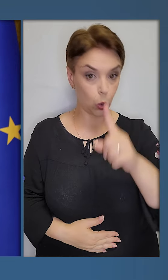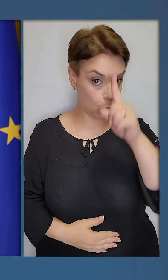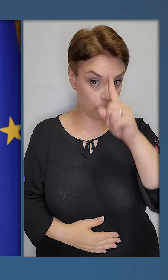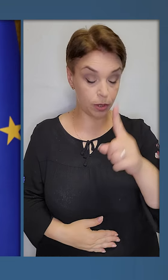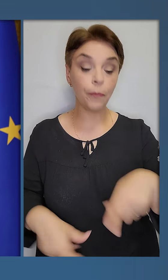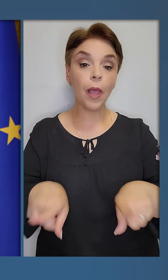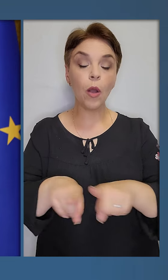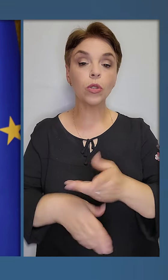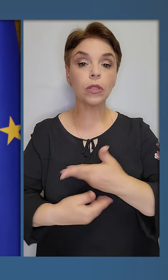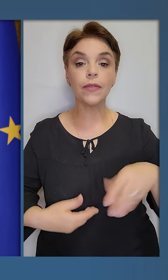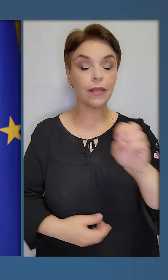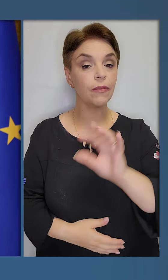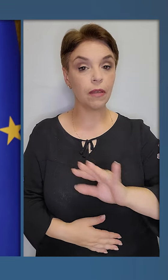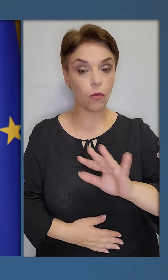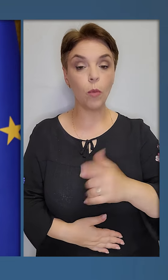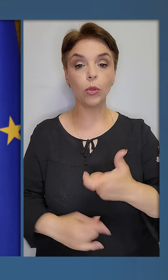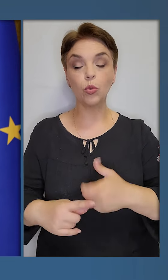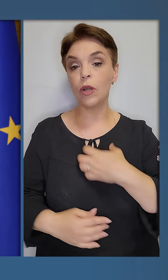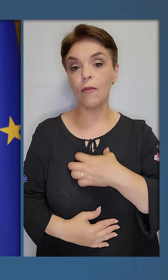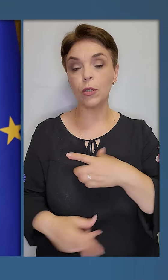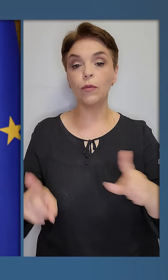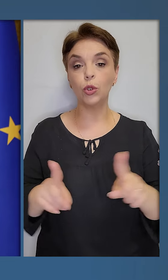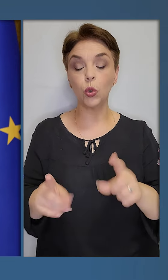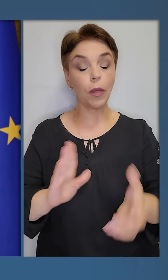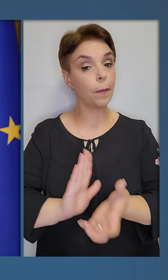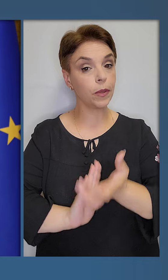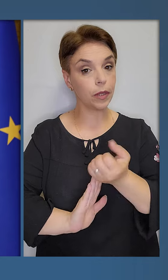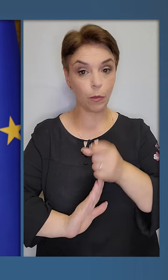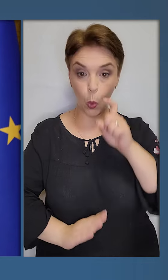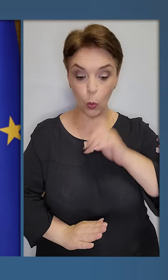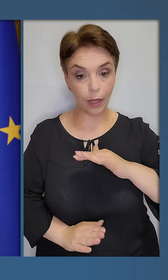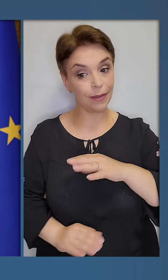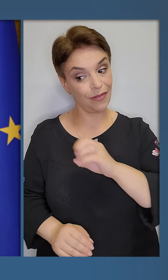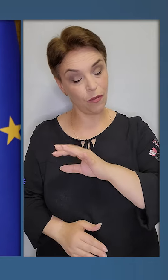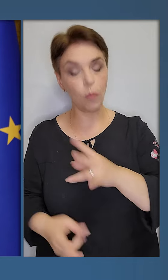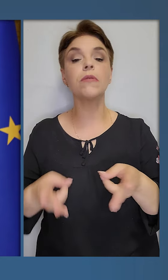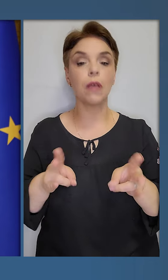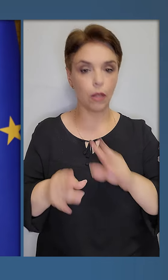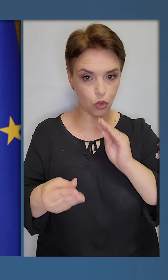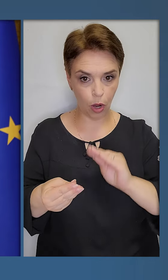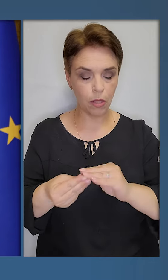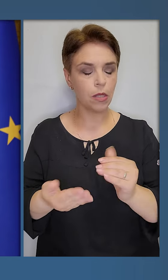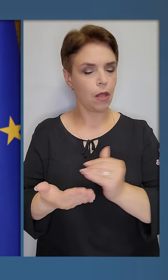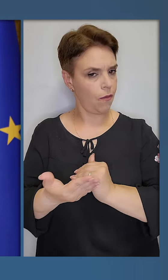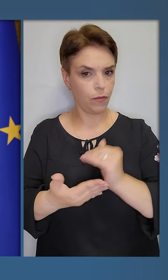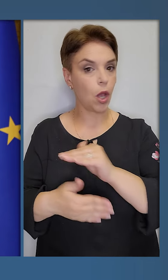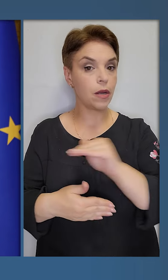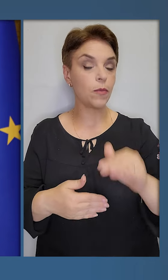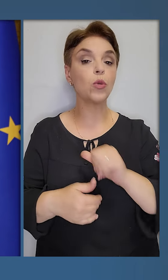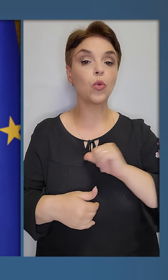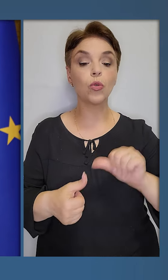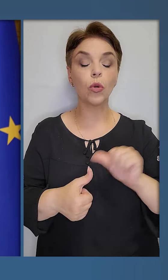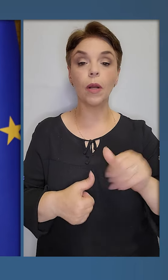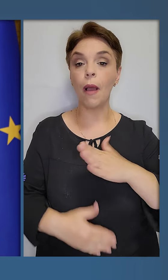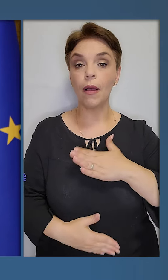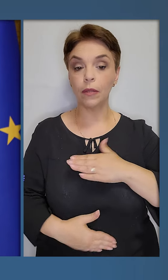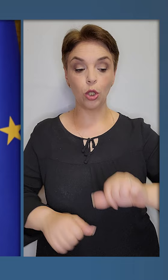місяця. Також для нас всіх в Європі дуже важливо, щоб і підтримка України, Європою залишалась на достатньому рівні, зокрема,